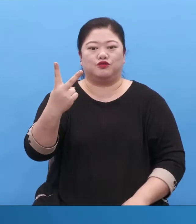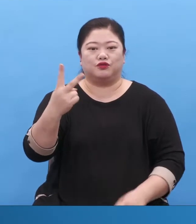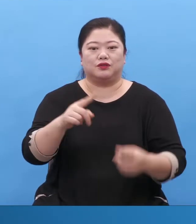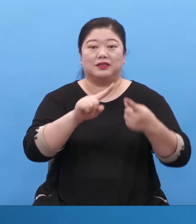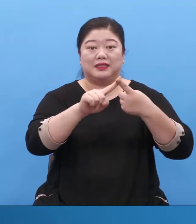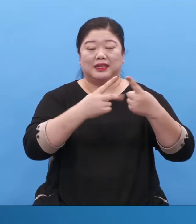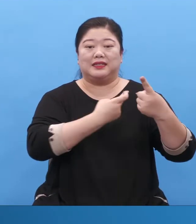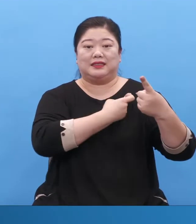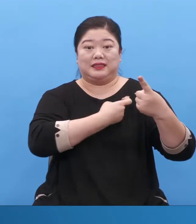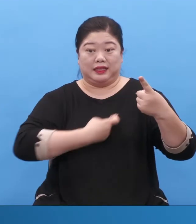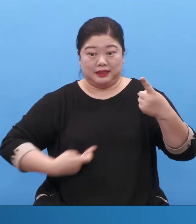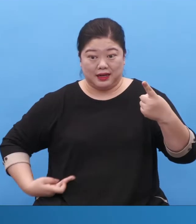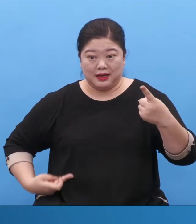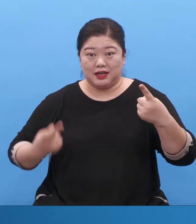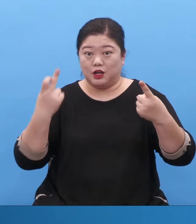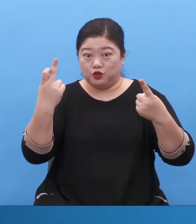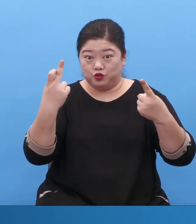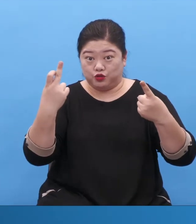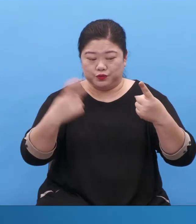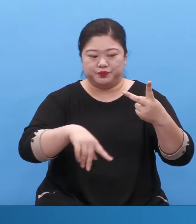사도 70인 제자